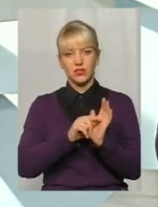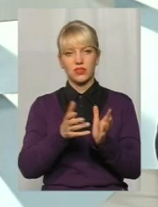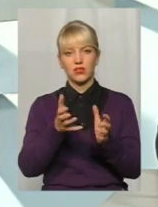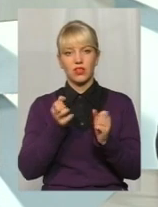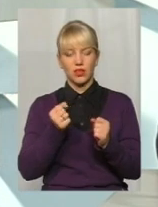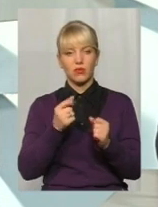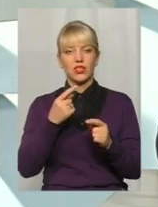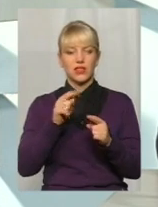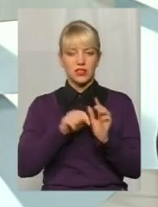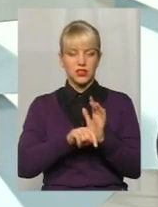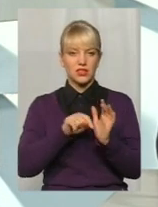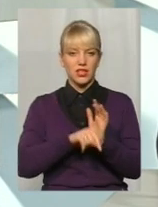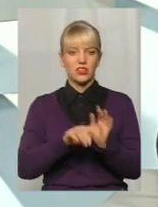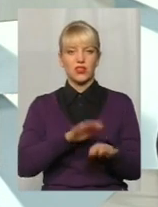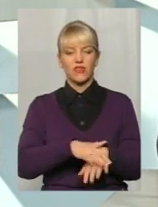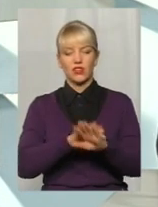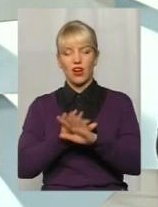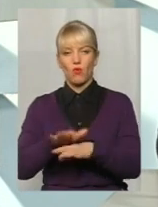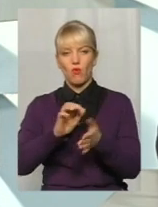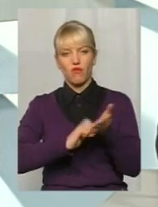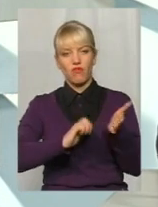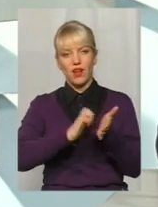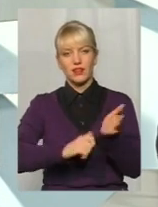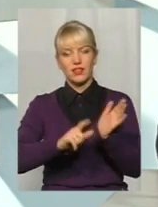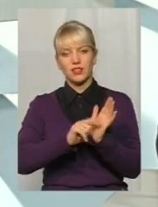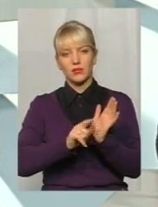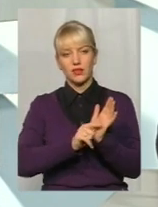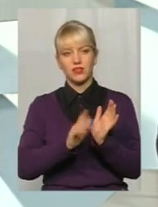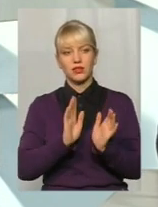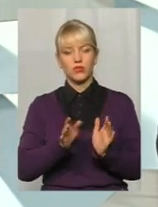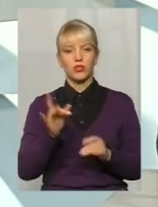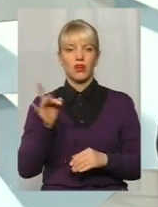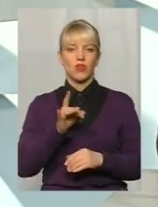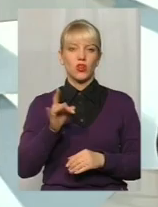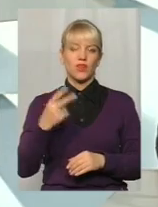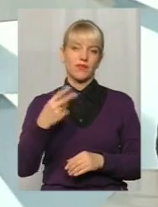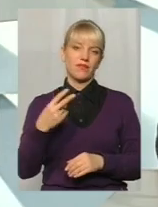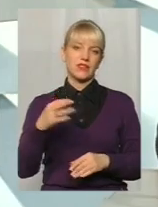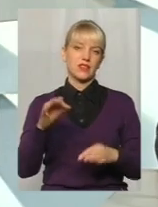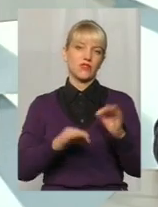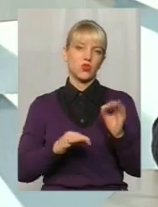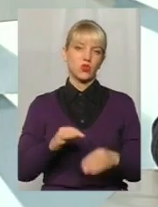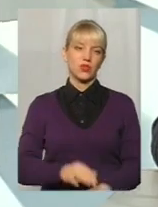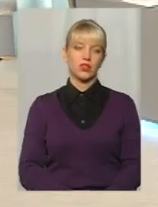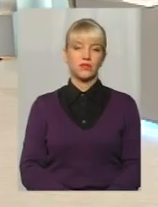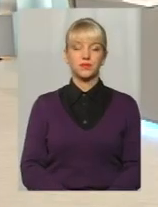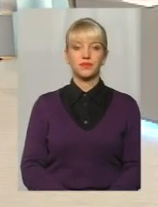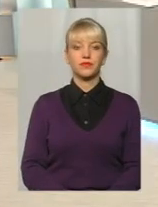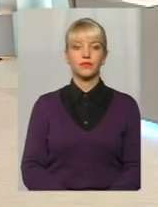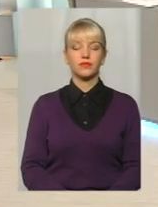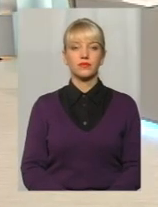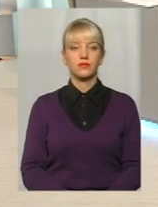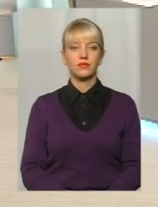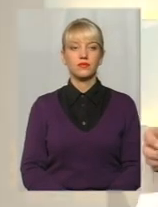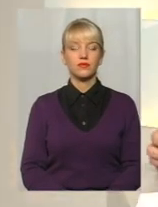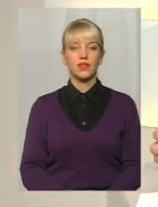відрахування аліментів буде проводити з його пенсійного забезпечення в розмірі 20%. Дякую. Дякую, пане Юрій. В